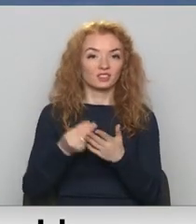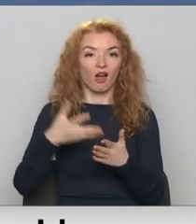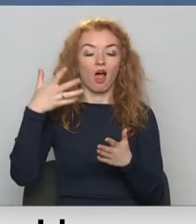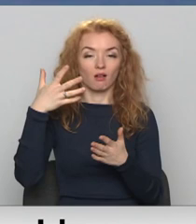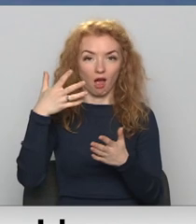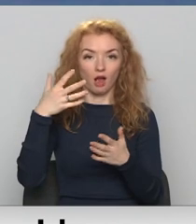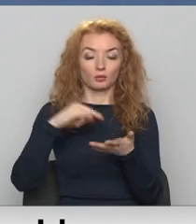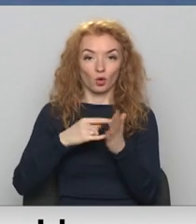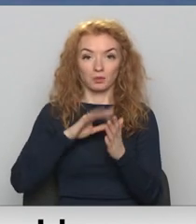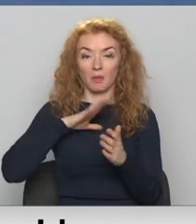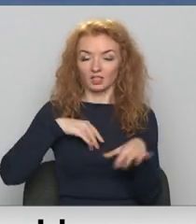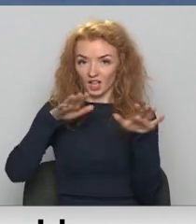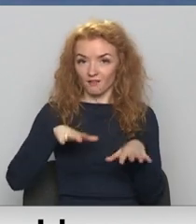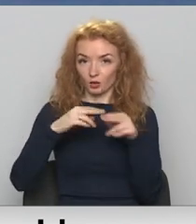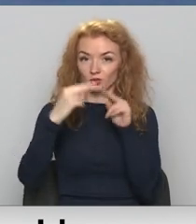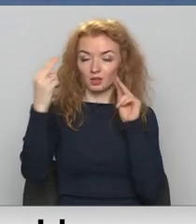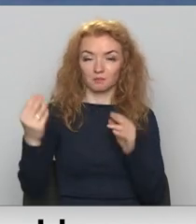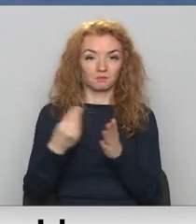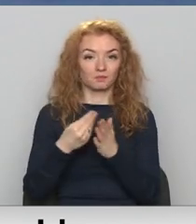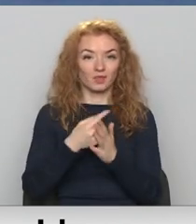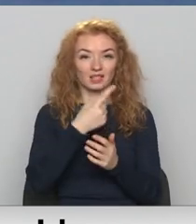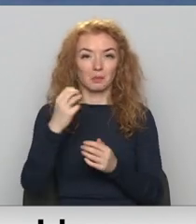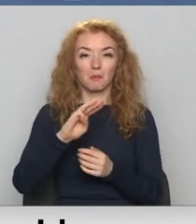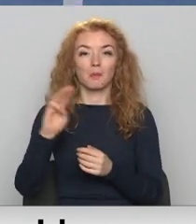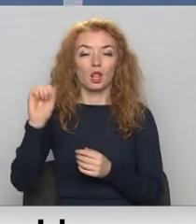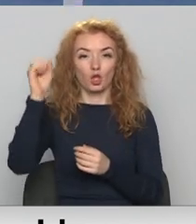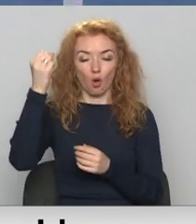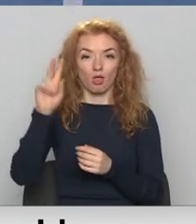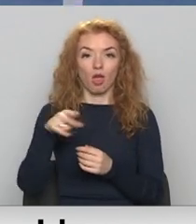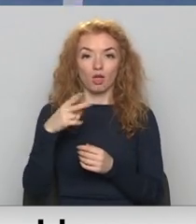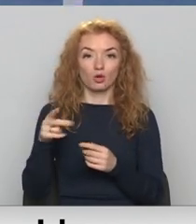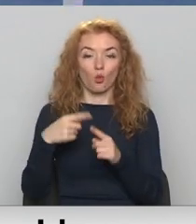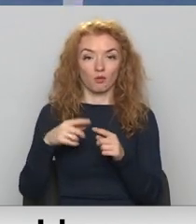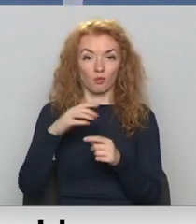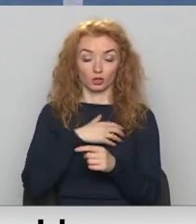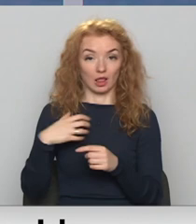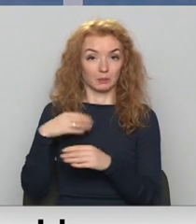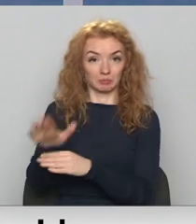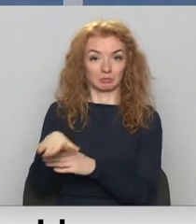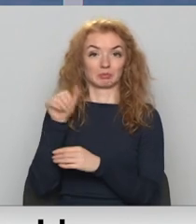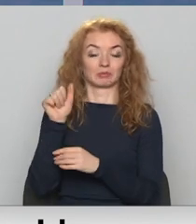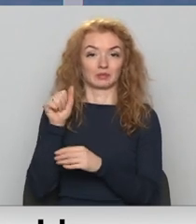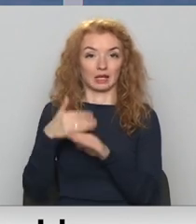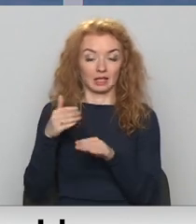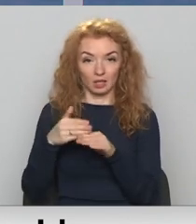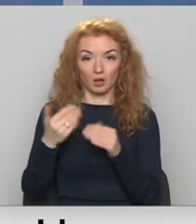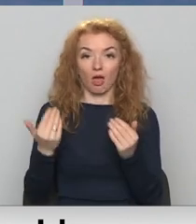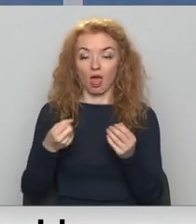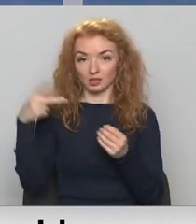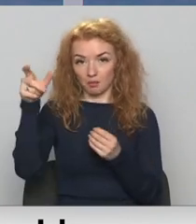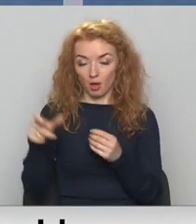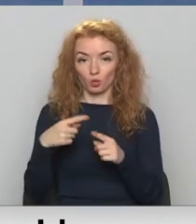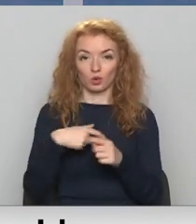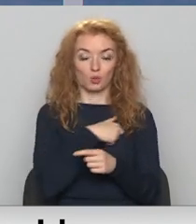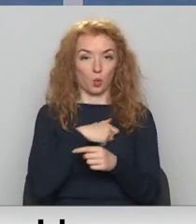dienvedu tilta. Tā izmaksājusi 100 miljonus eiro, ko pašvaldība ir aizņēmusies. Ekspertiem un arī tagadējās domas